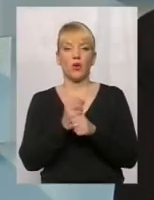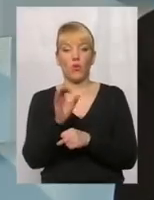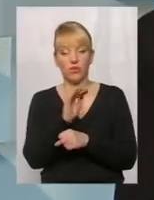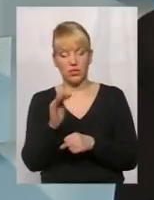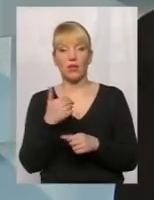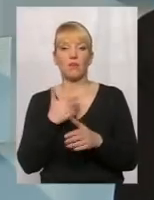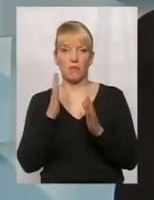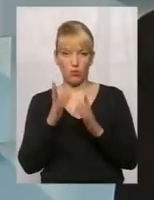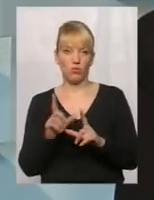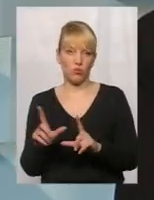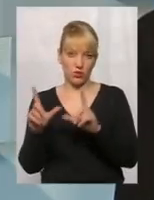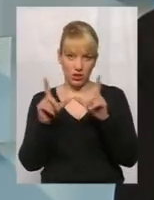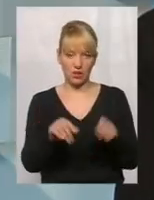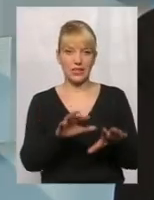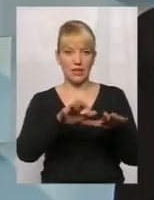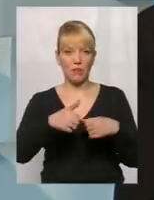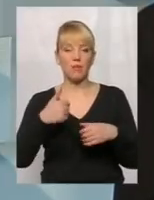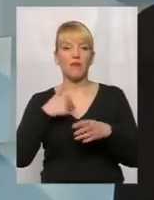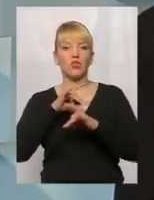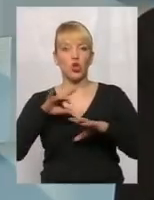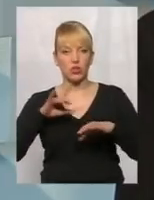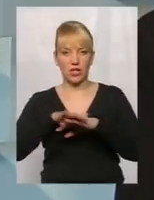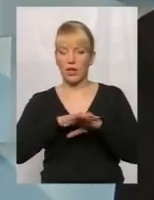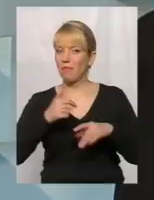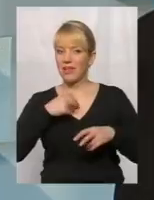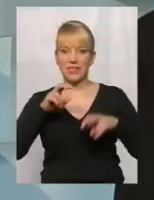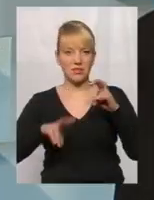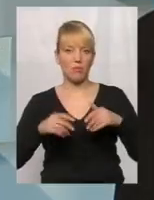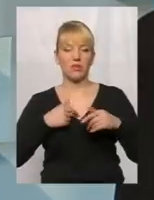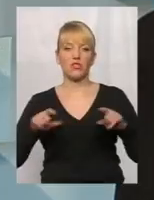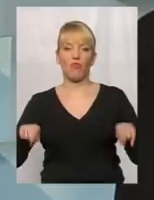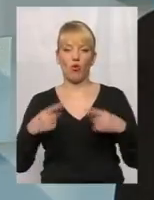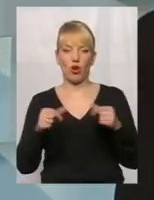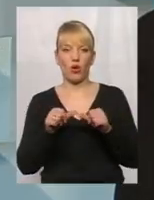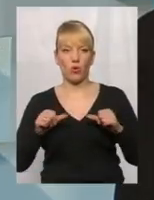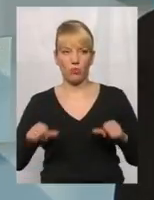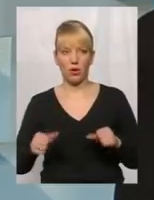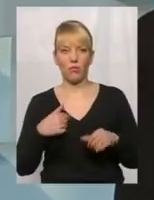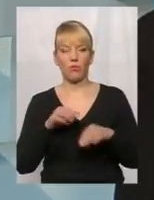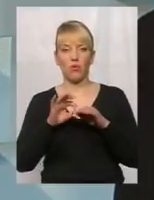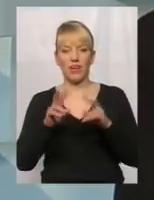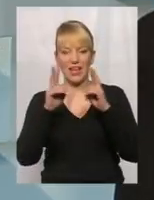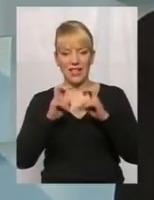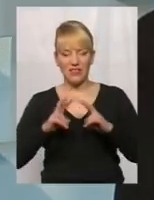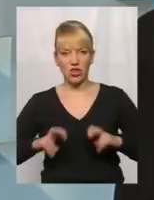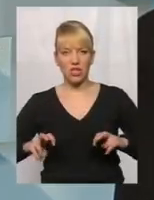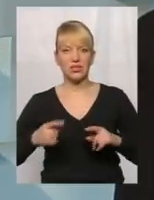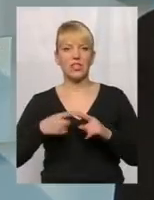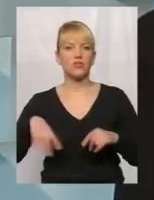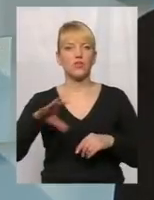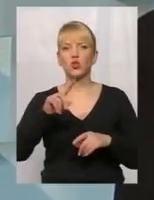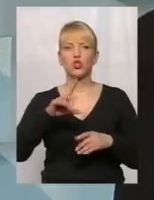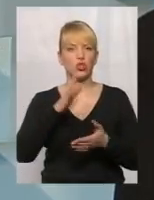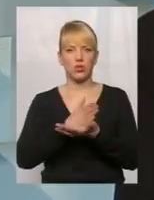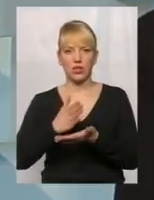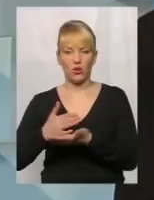вже громадськості розказували, що ми не сидимо. Ми створили комісію, ми провели повністю інвентаризацію того, що є. Зараз ми